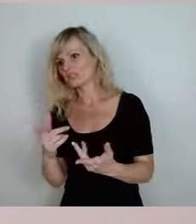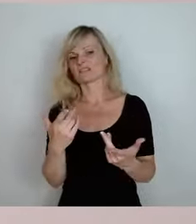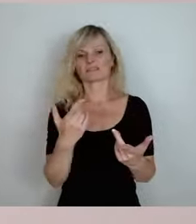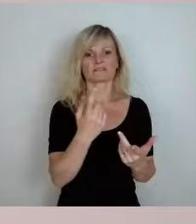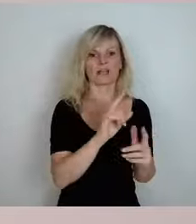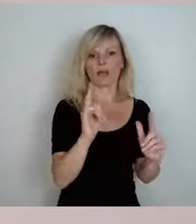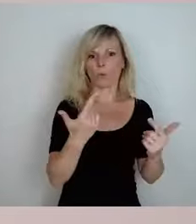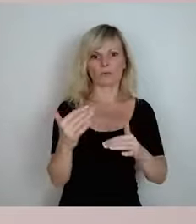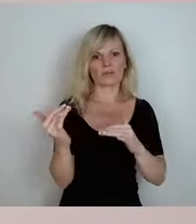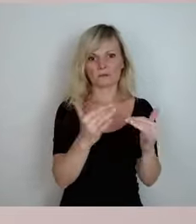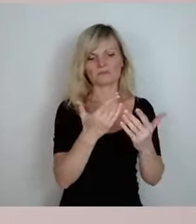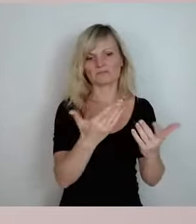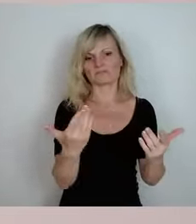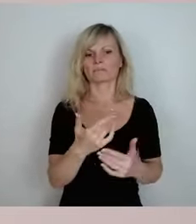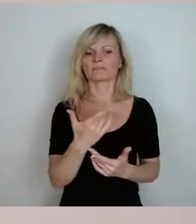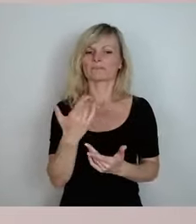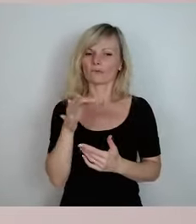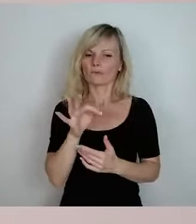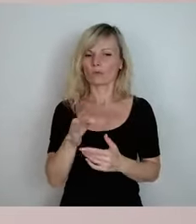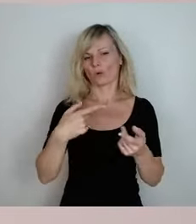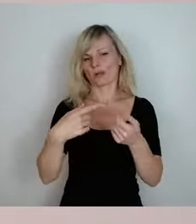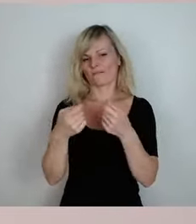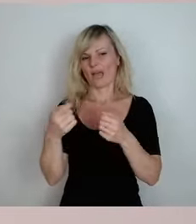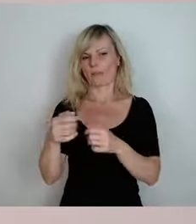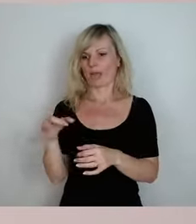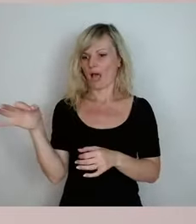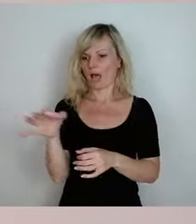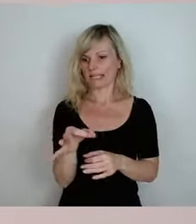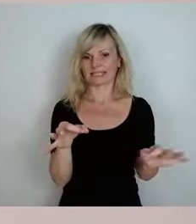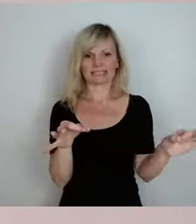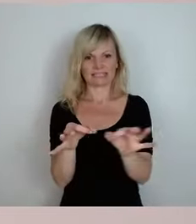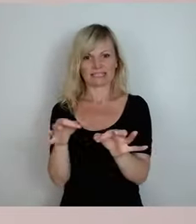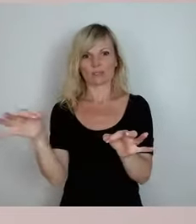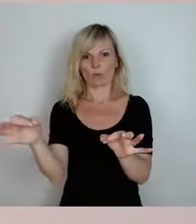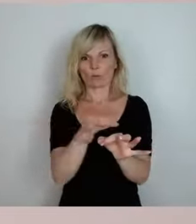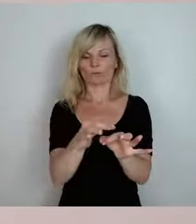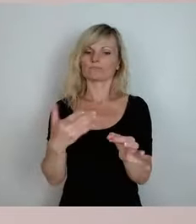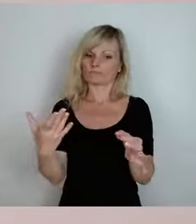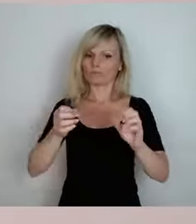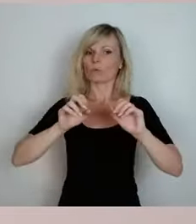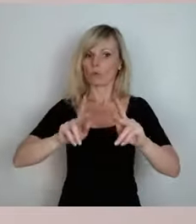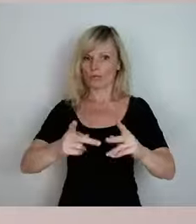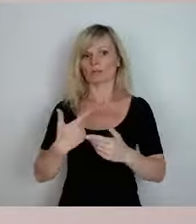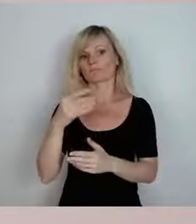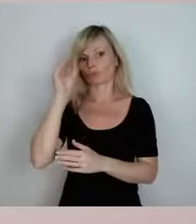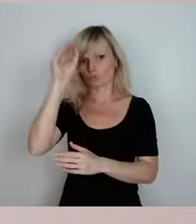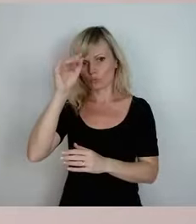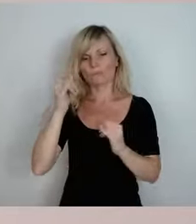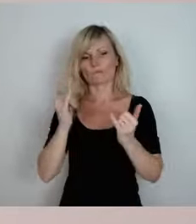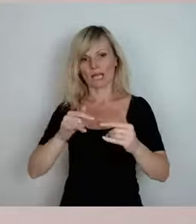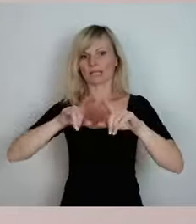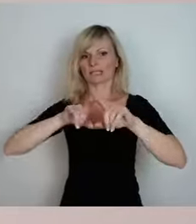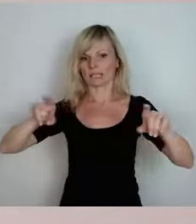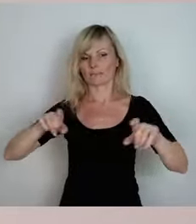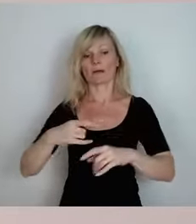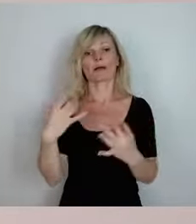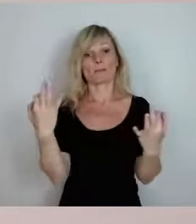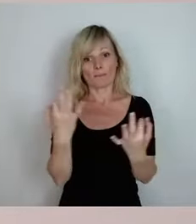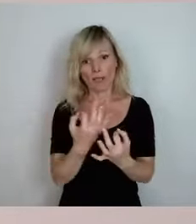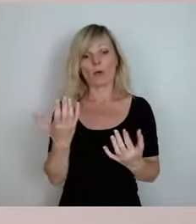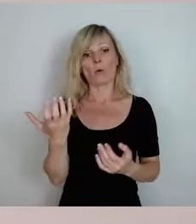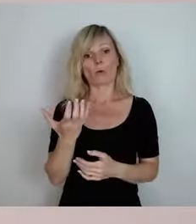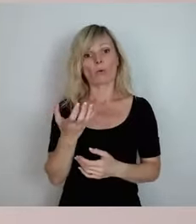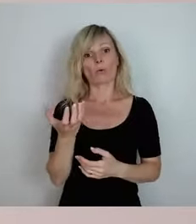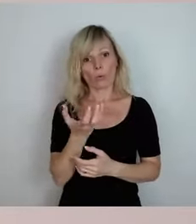für Gewerbeansiedlungen. Und ich sehe es als Zukunftsthema. Ich sage nicht, dass wir Kohlenstrom mehr brauchen, sage ich überhaupt nicht. Ich bin auch für